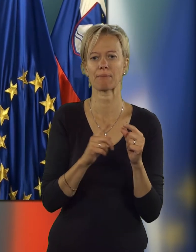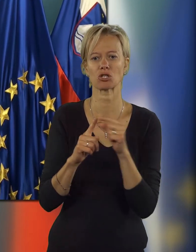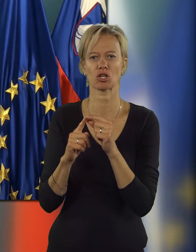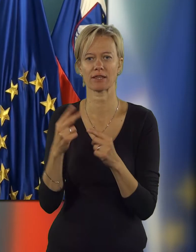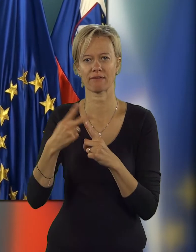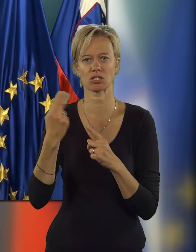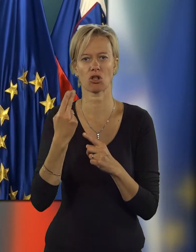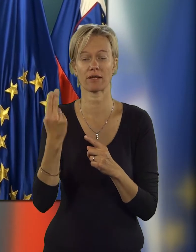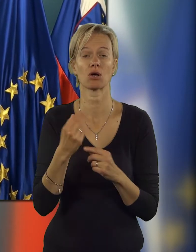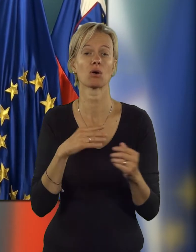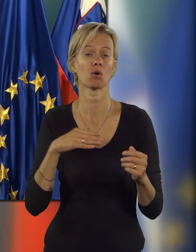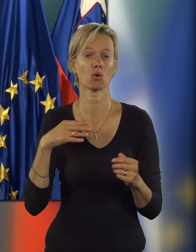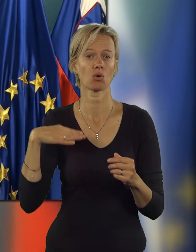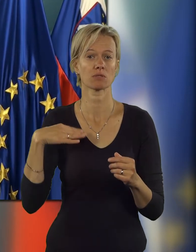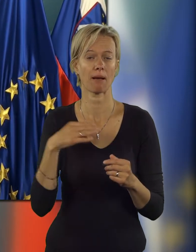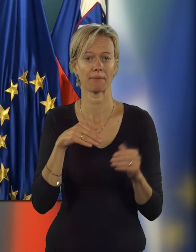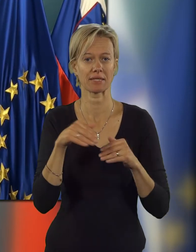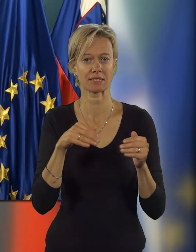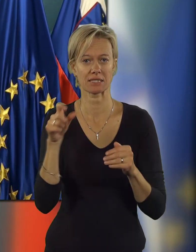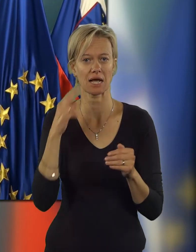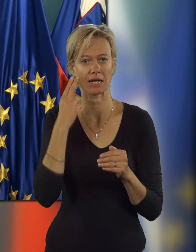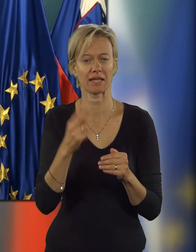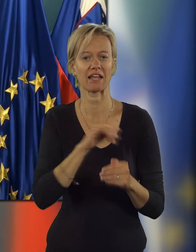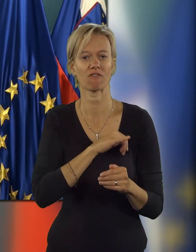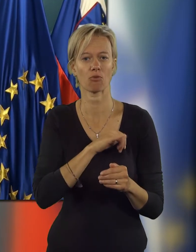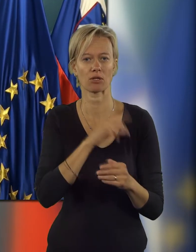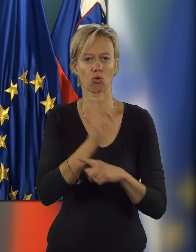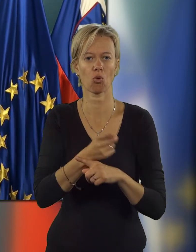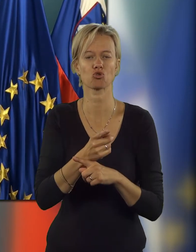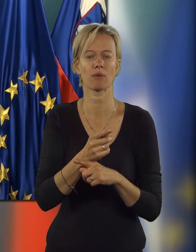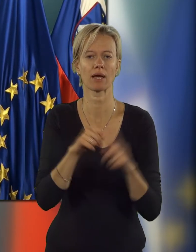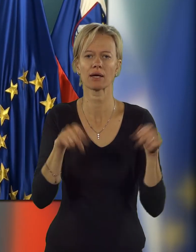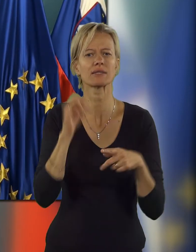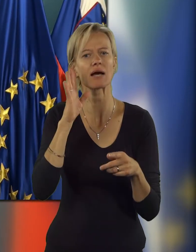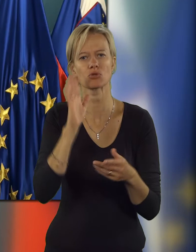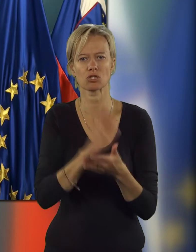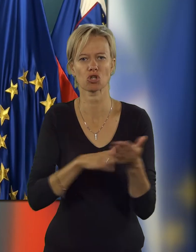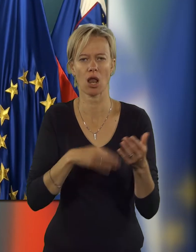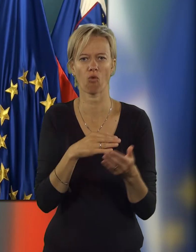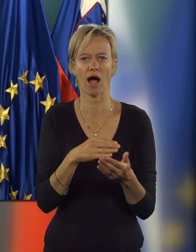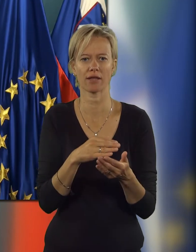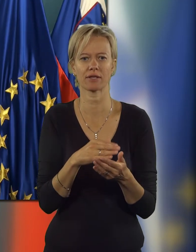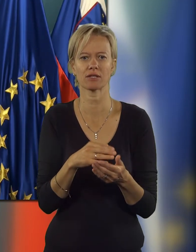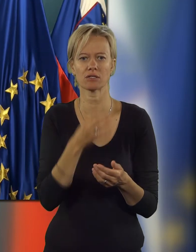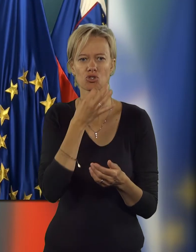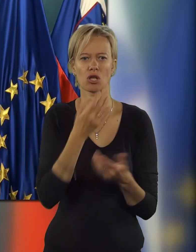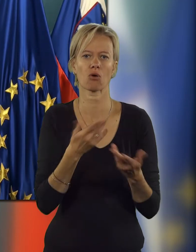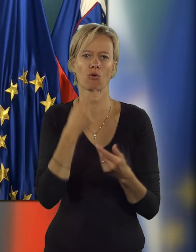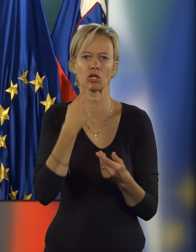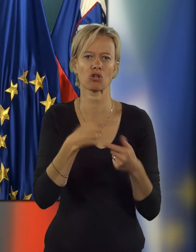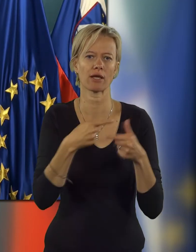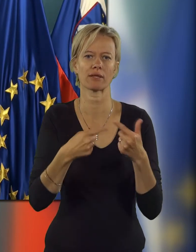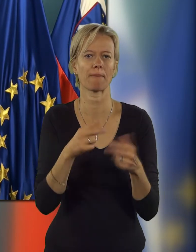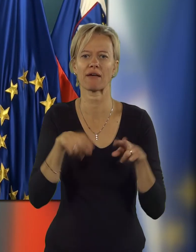Petra Priširan, TV Slovenja. Gospa ministrica, gledajte informativne odločbe, kdaj se bo začela uvajati, če lahko naštevete par tih letnih pravid,